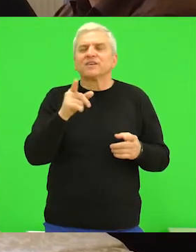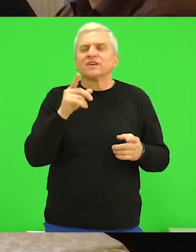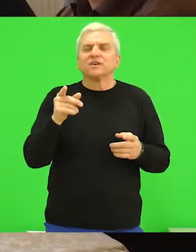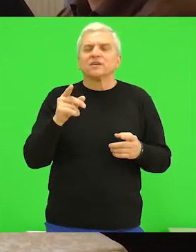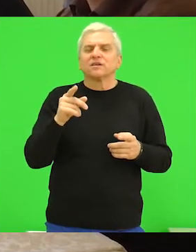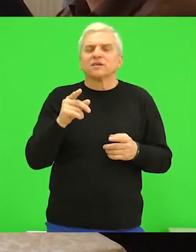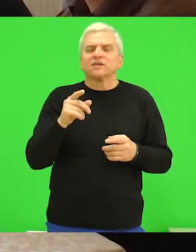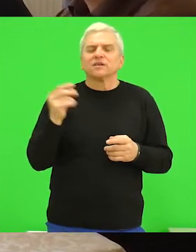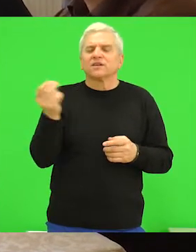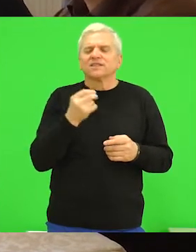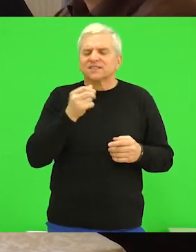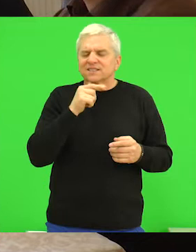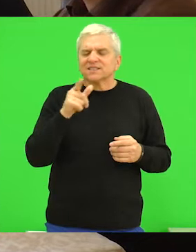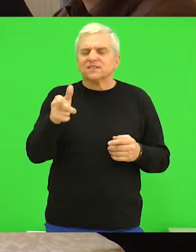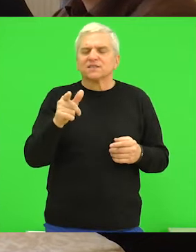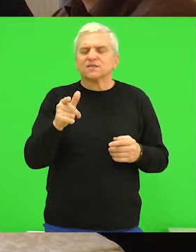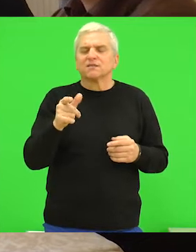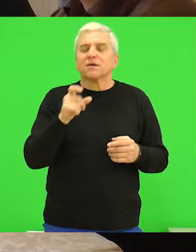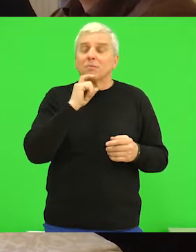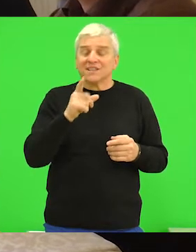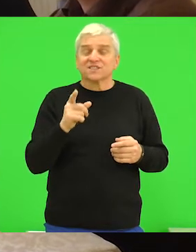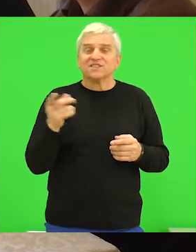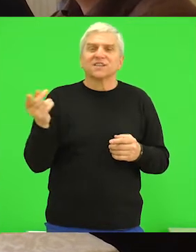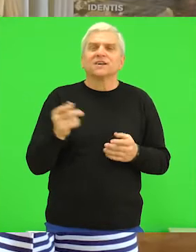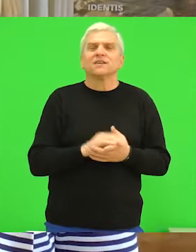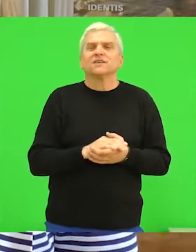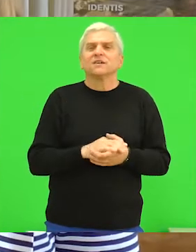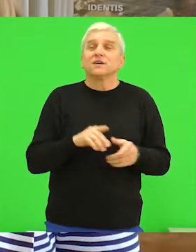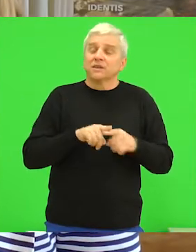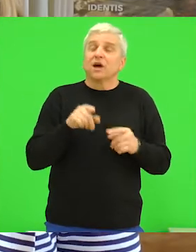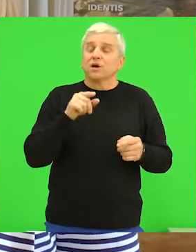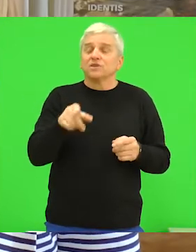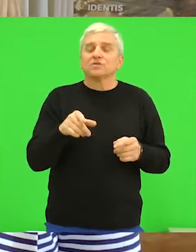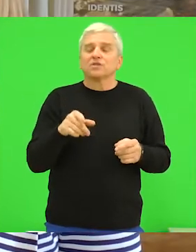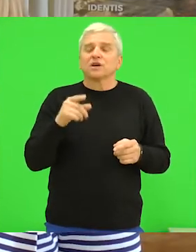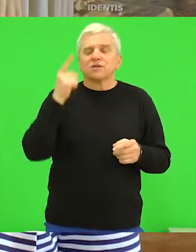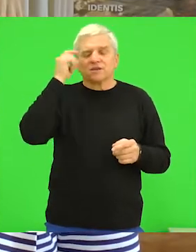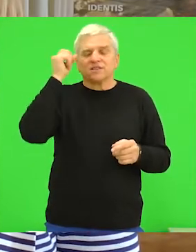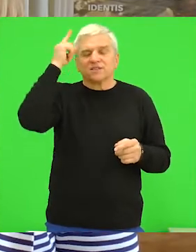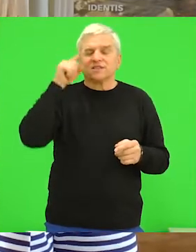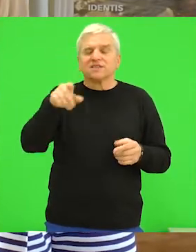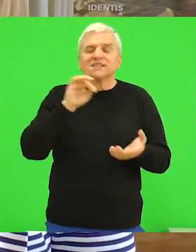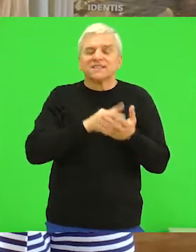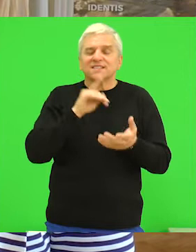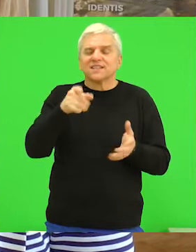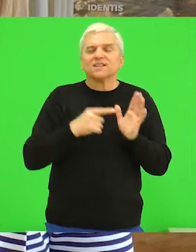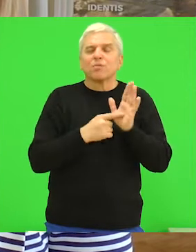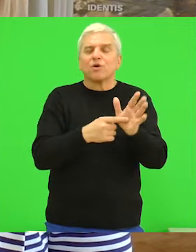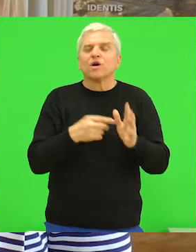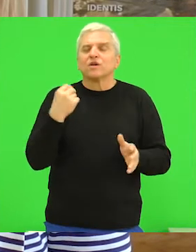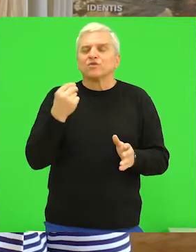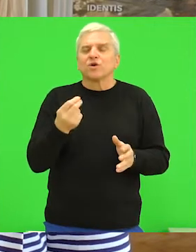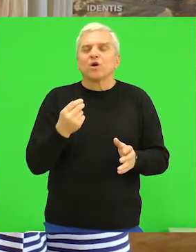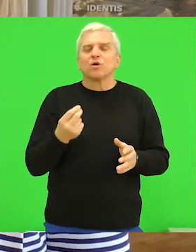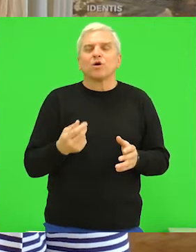iz Srbije i iz Mađarske, tako da je cilj ove radionice da prikažemo primere